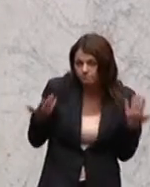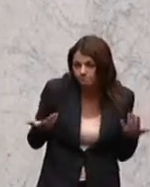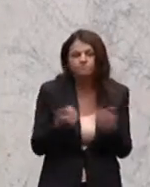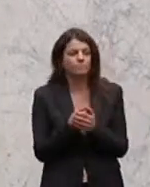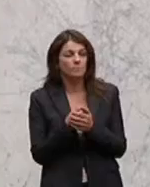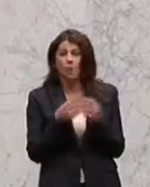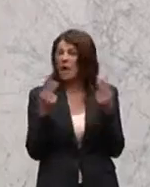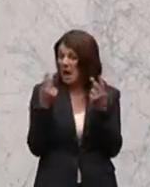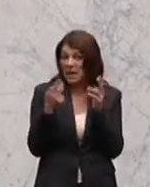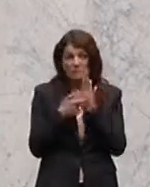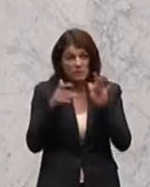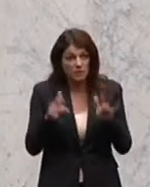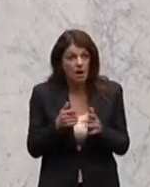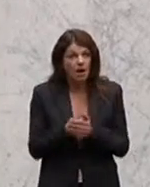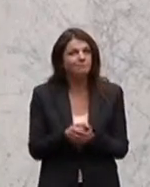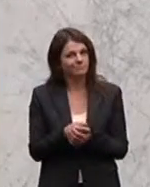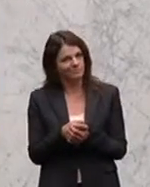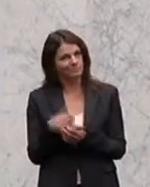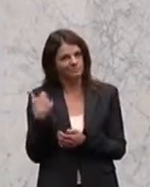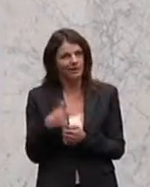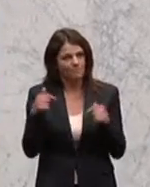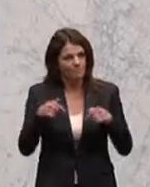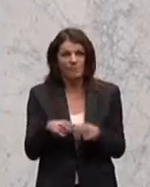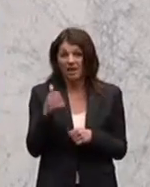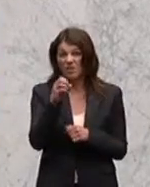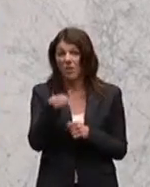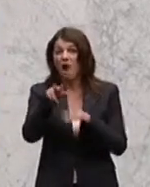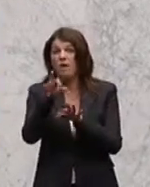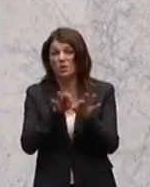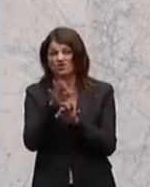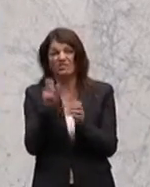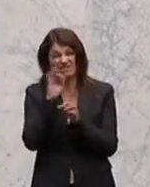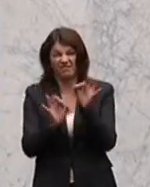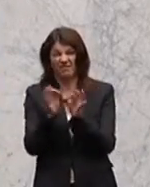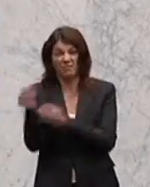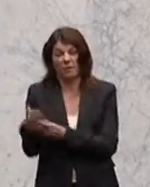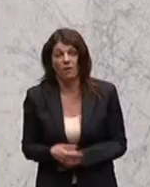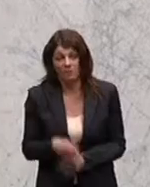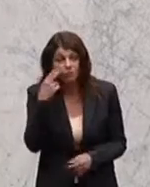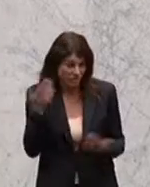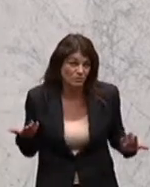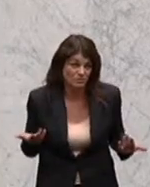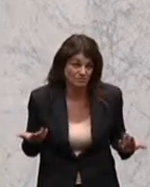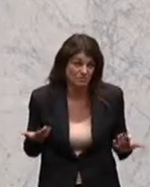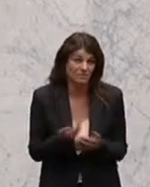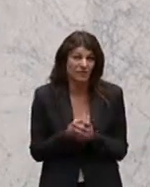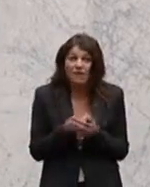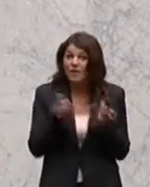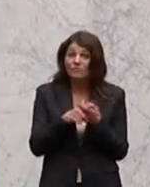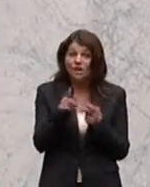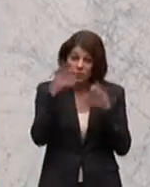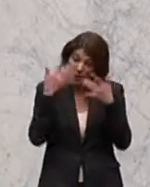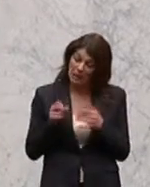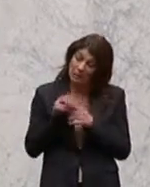vergleichbaren Konditionen. Die täten da aber momentan nur 0,8 Prozent Zinsen dafür kriegen. So schaut es nämlich aus. Und wenn du das auf